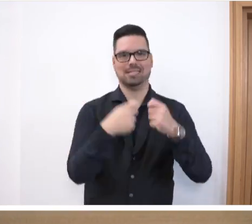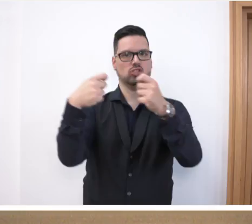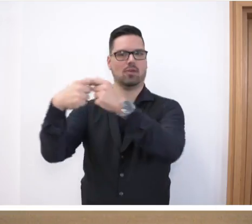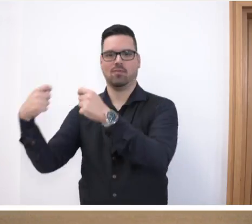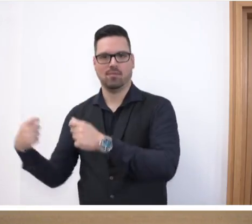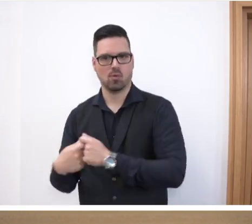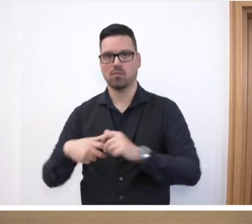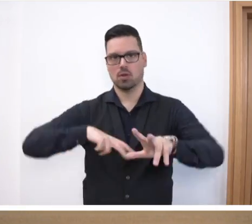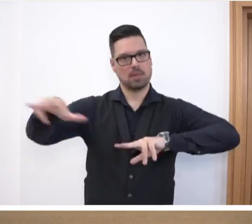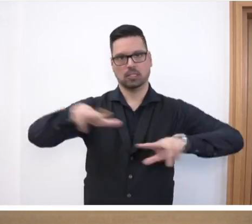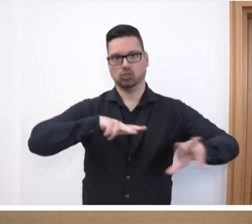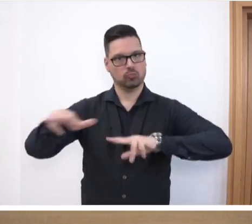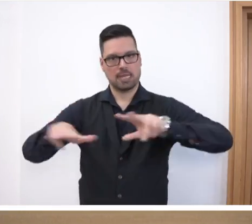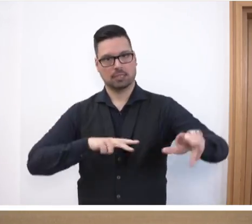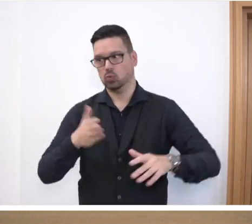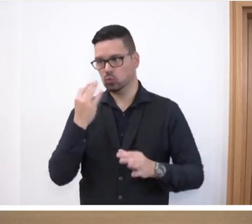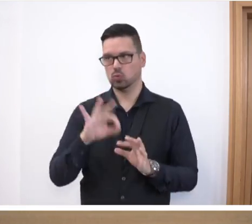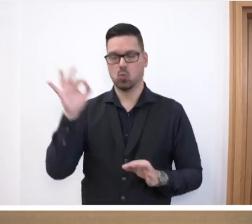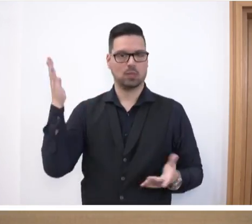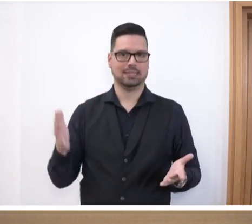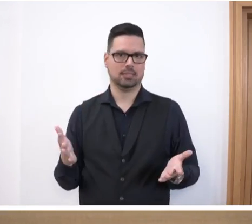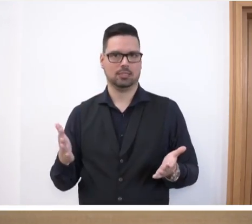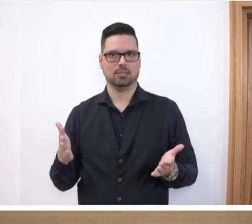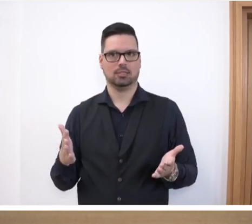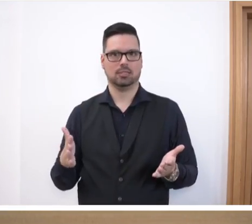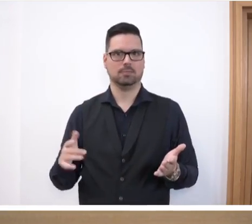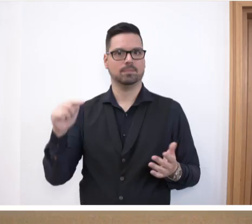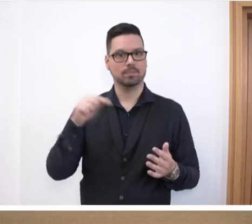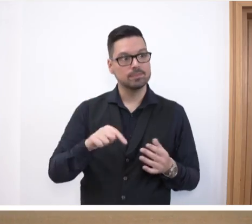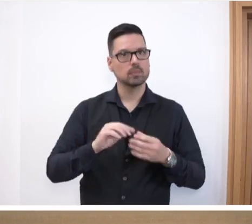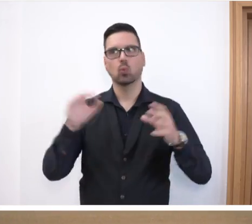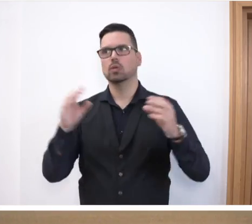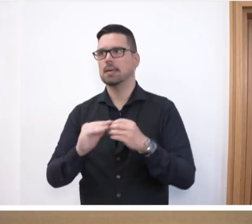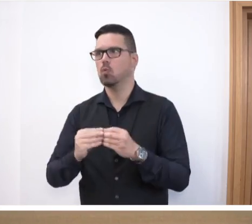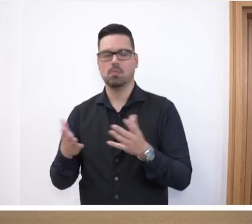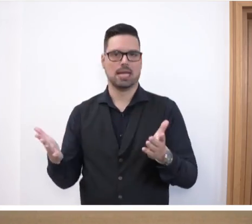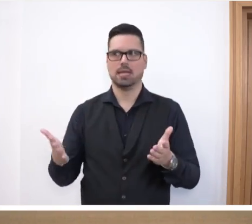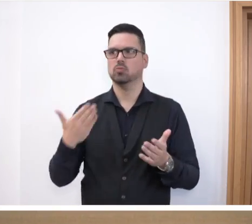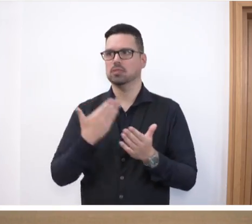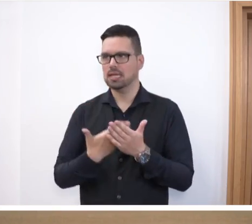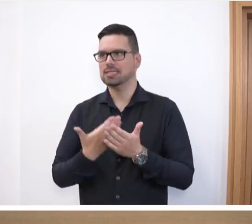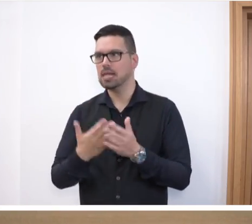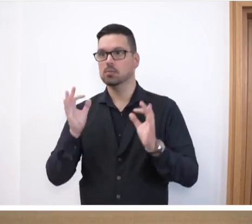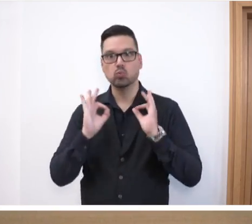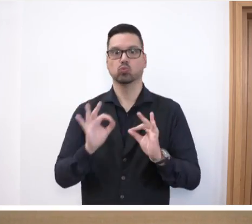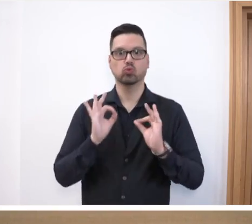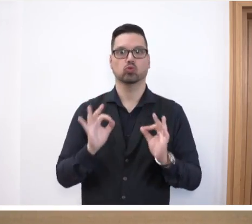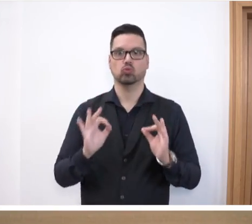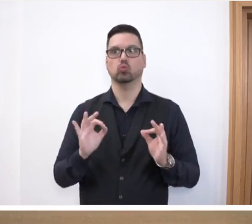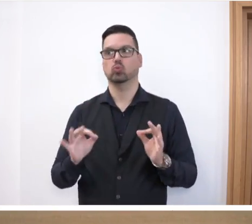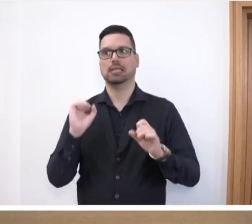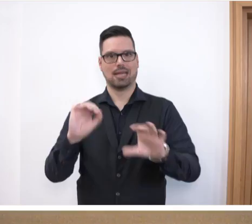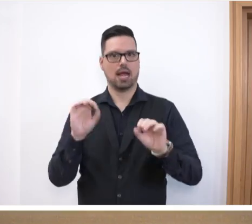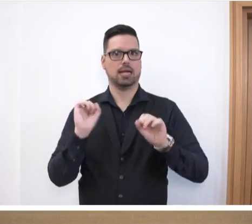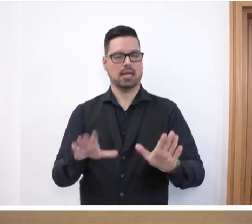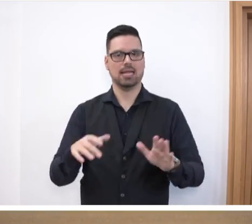Quartiermanagements nicht lösen, denn, und das ist ja das große Problem und deswegen ist es ja gut, so wie Sie es auch richtig erklärt